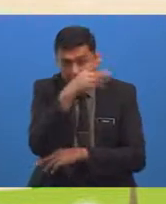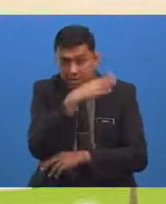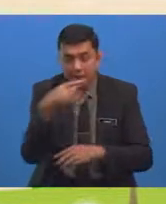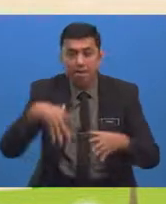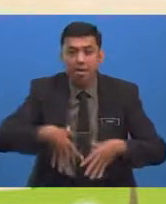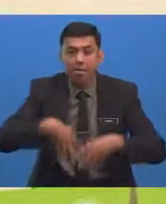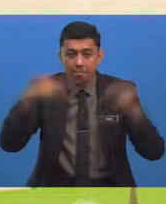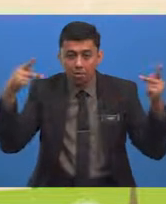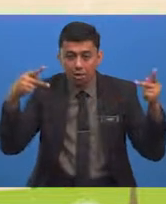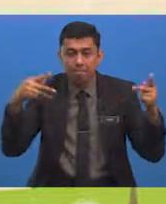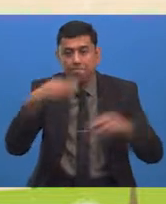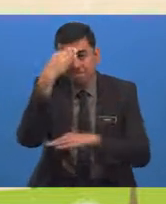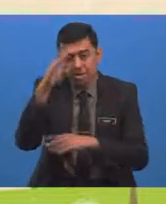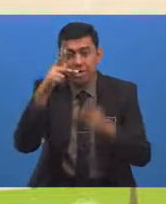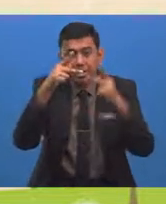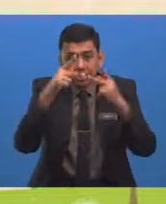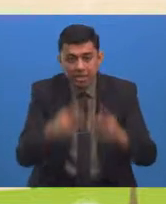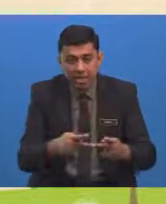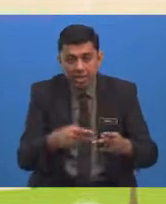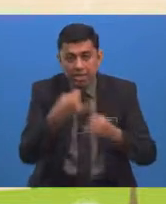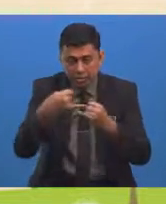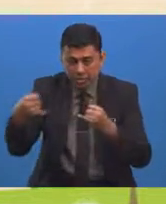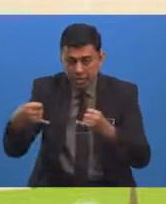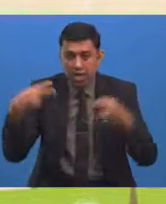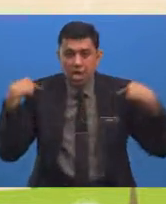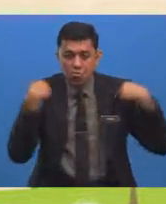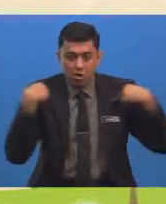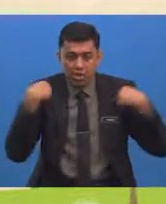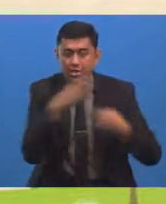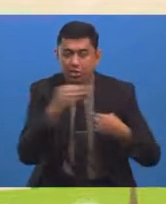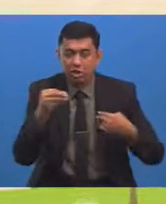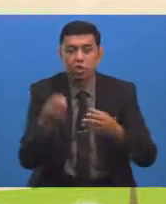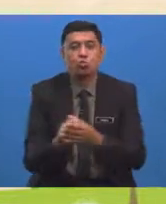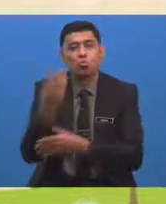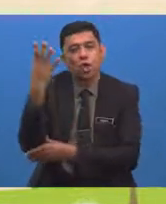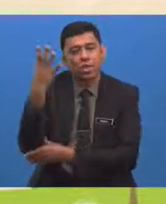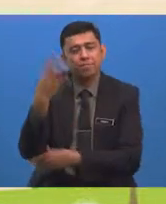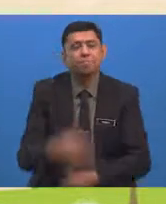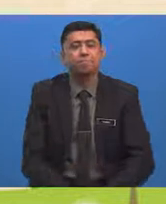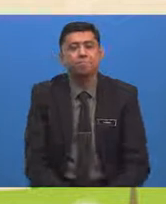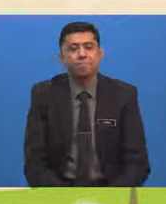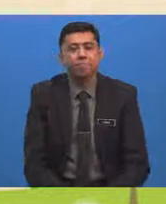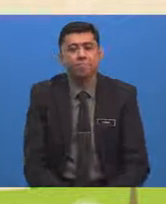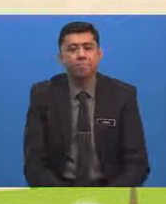Dan Pemuliharaan Bagi Mengekalkan Spesis Haiwan Tumbuhan